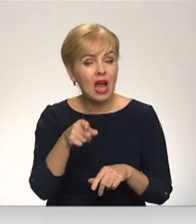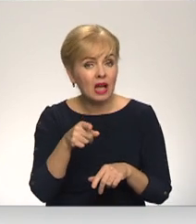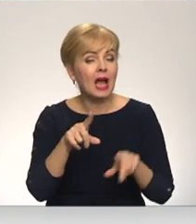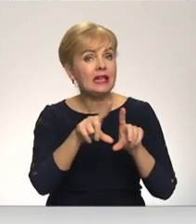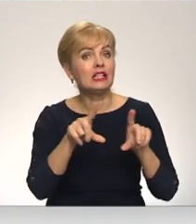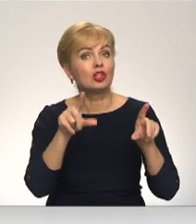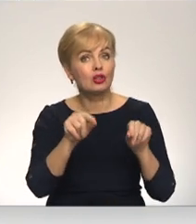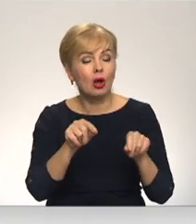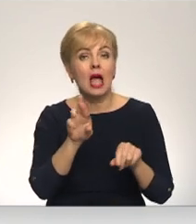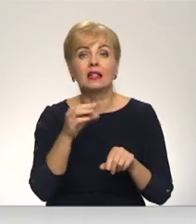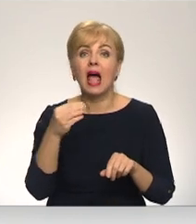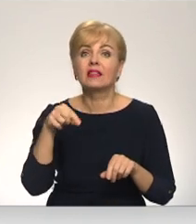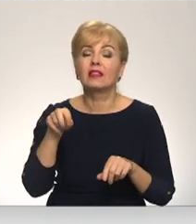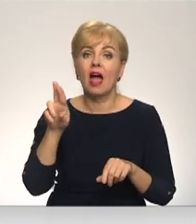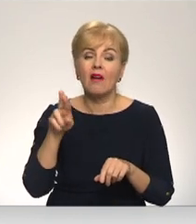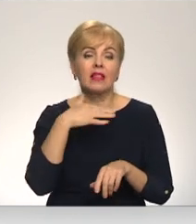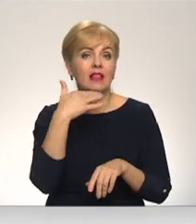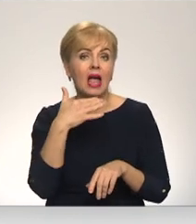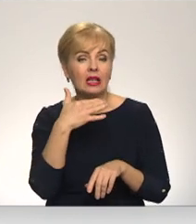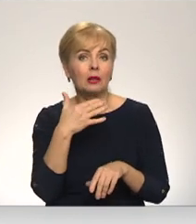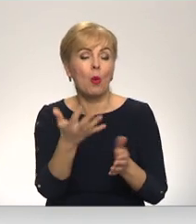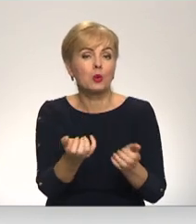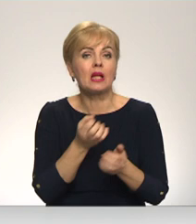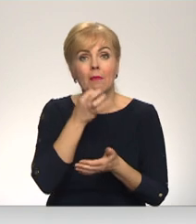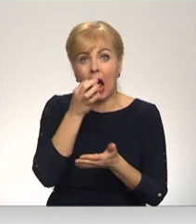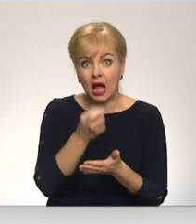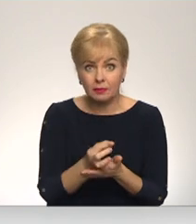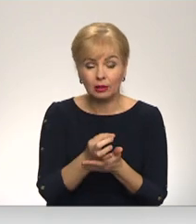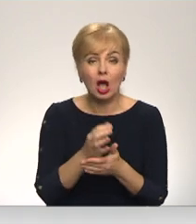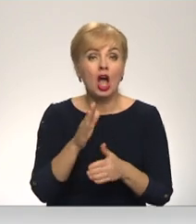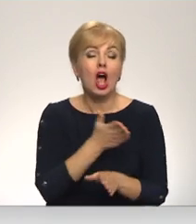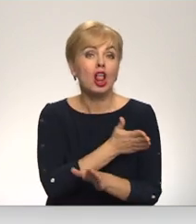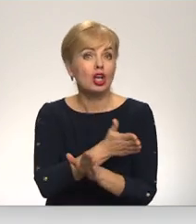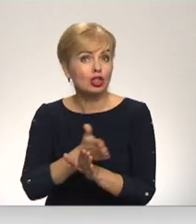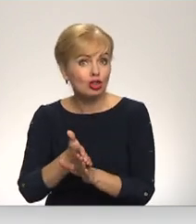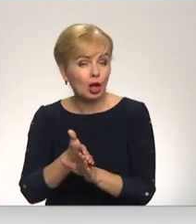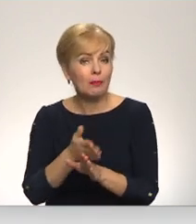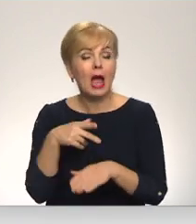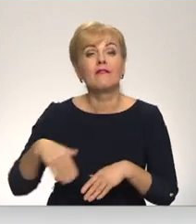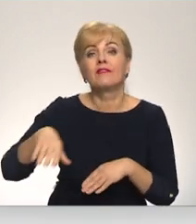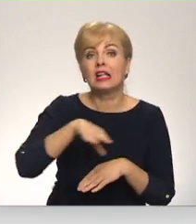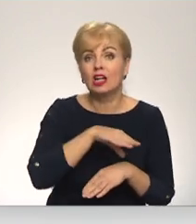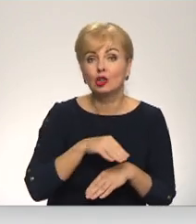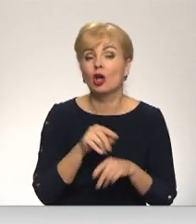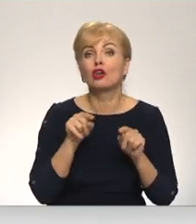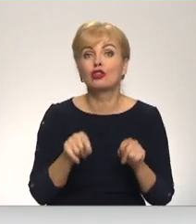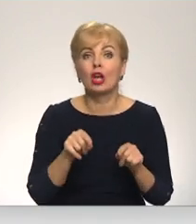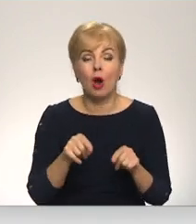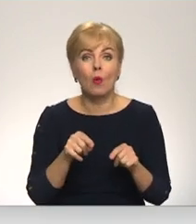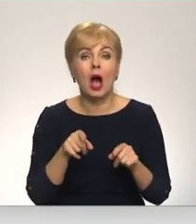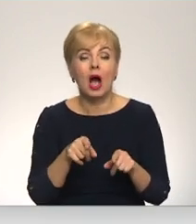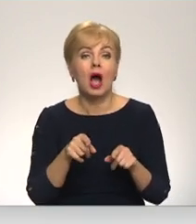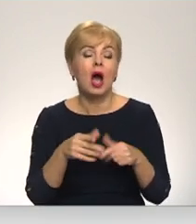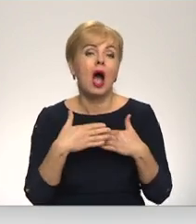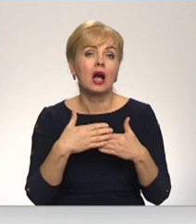institūcija RTV nevēlas uzņemties atbildību. Līdz šim tā tad visi šie apjomi,